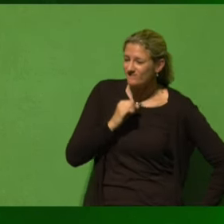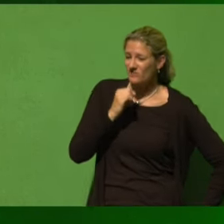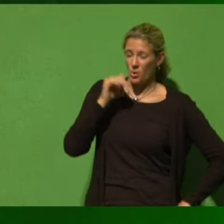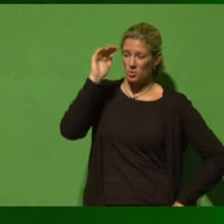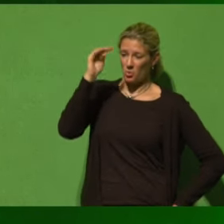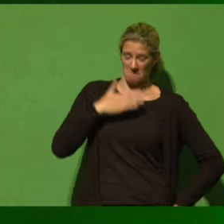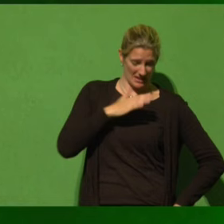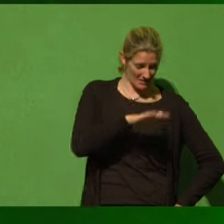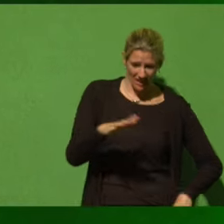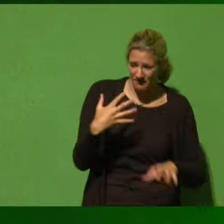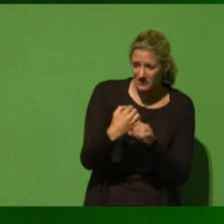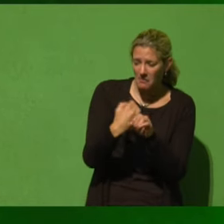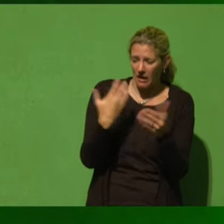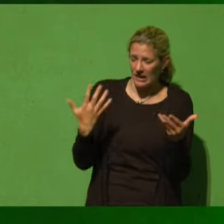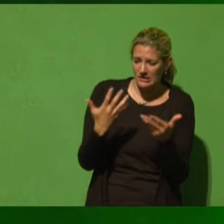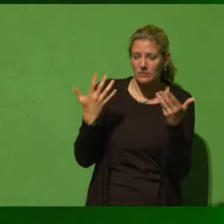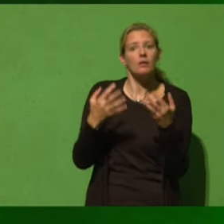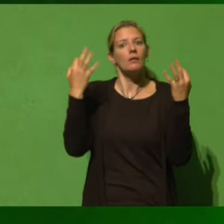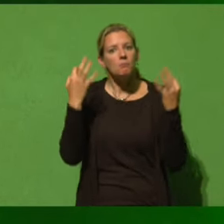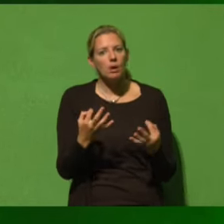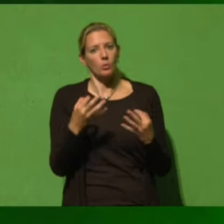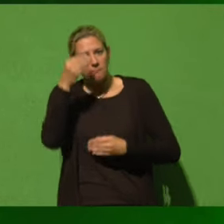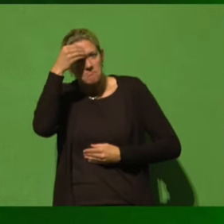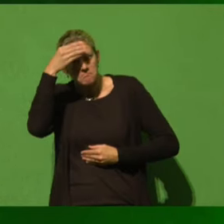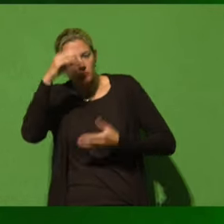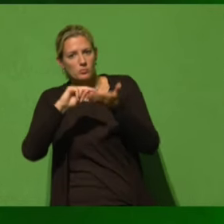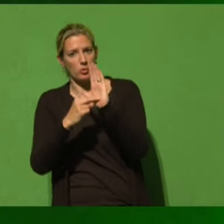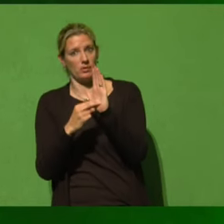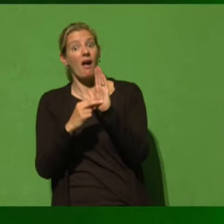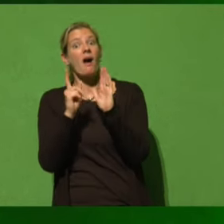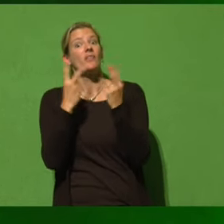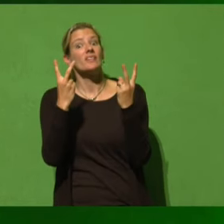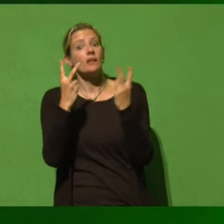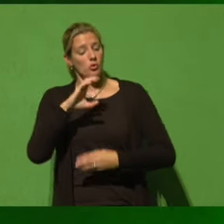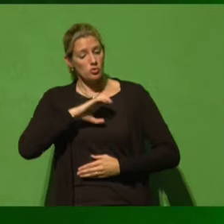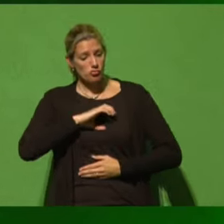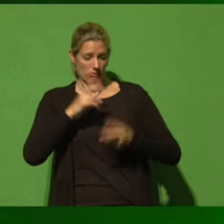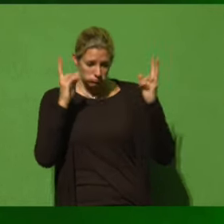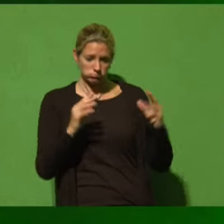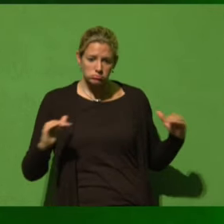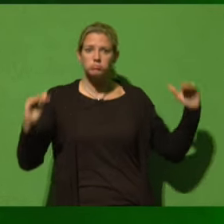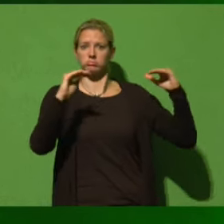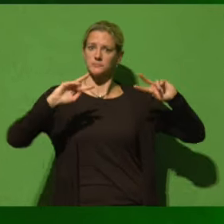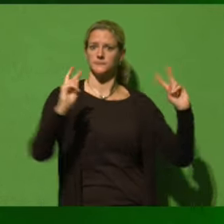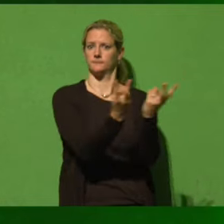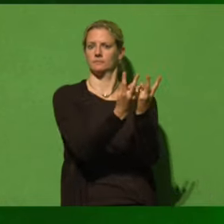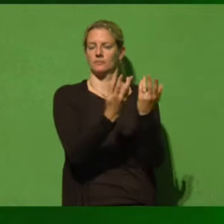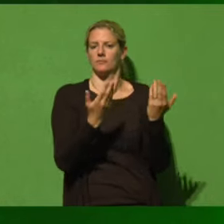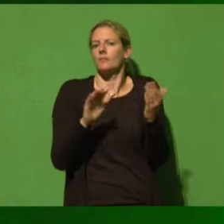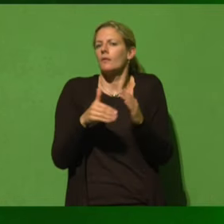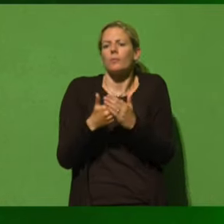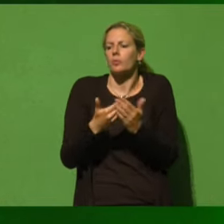Zukunft ihrer Kinder zu nehmen, brauchen wir eine Bildungspolitik, die auf Chancengerechtigkeit setzt. Denn was gibt es Ungerechteres,